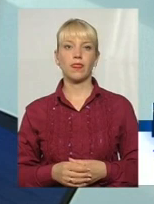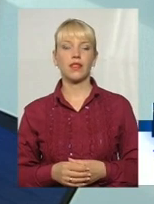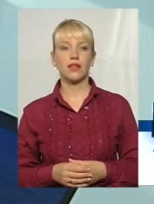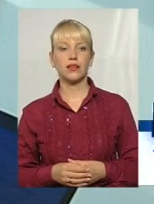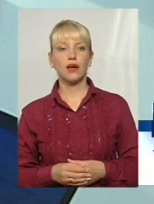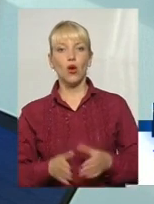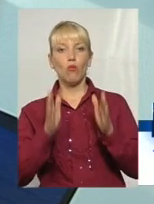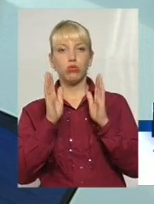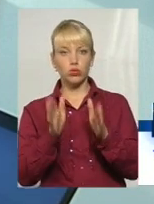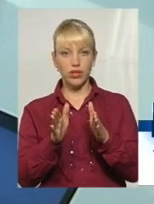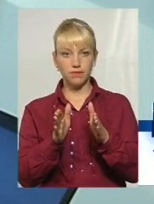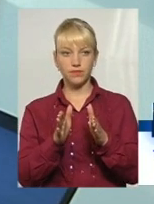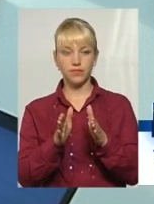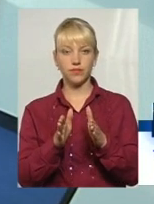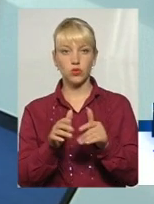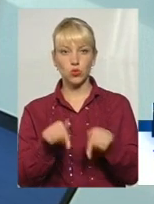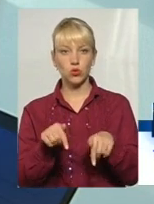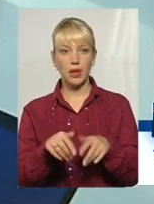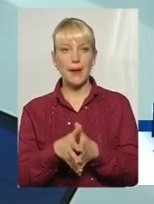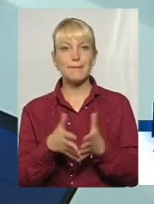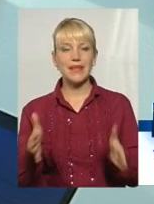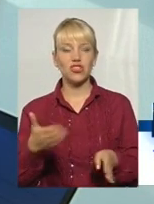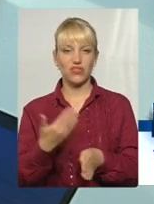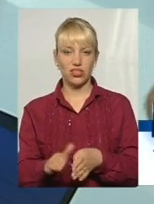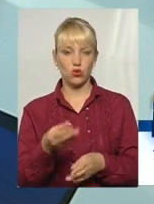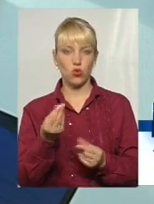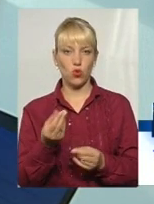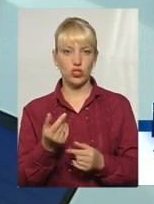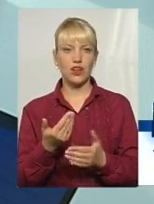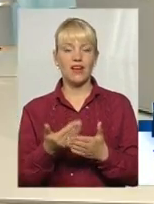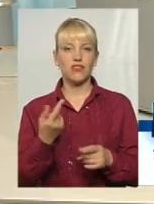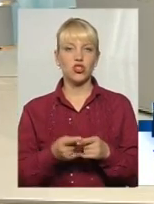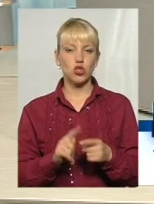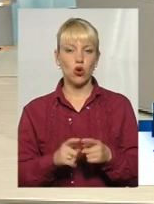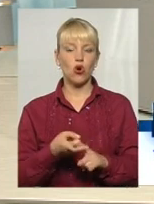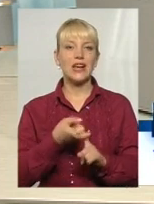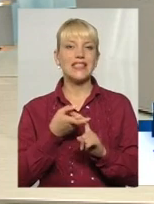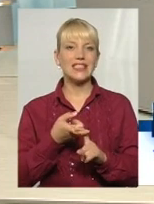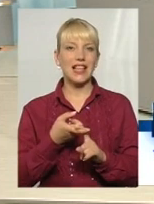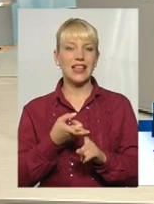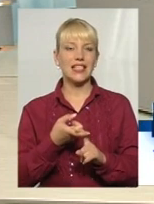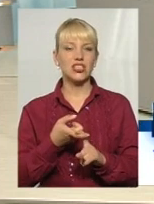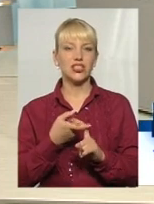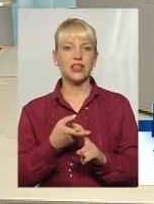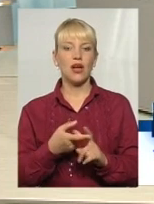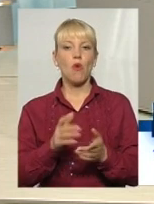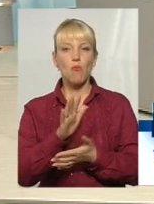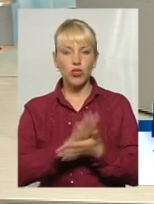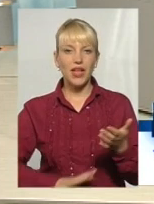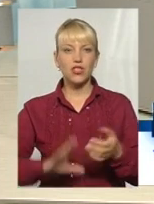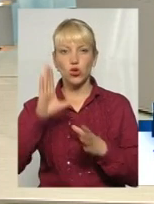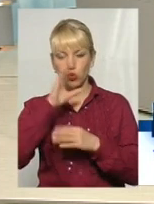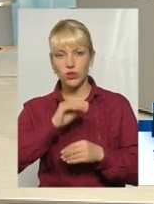тут більше виділено коштів, і від цього залежить якраз подальший успіх